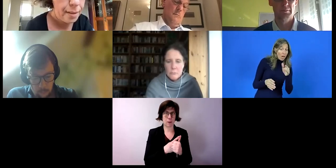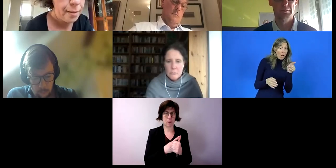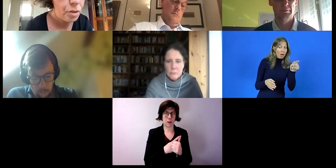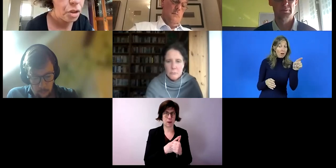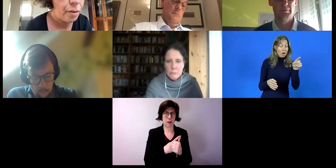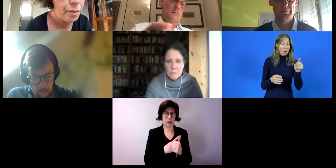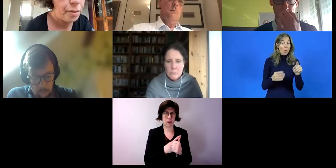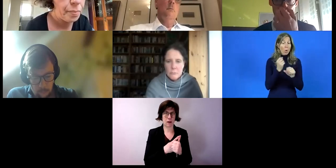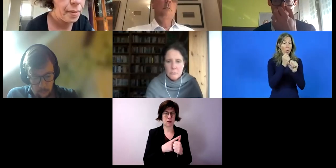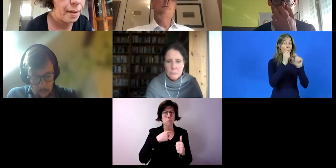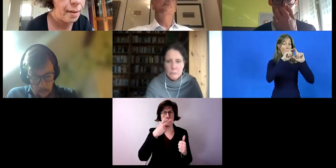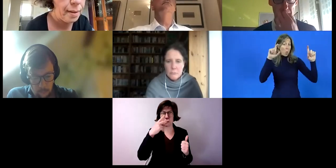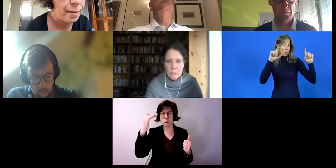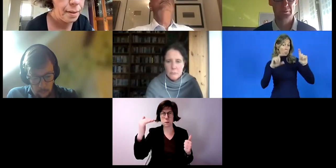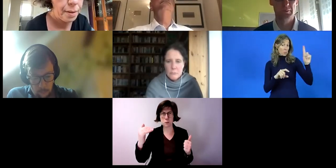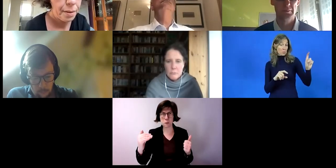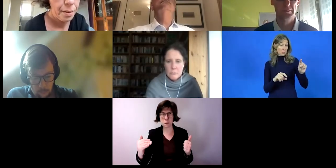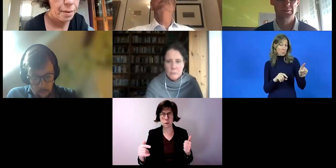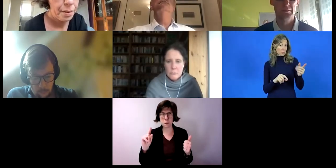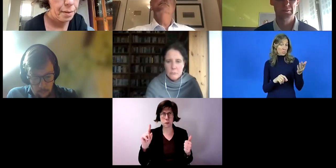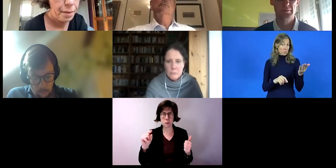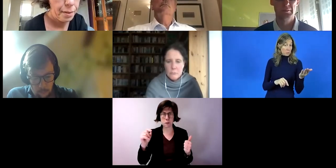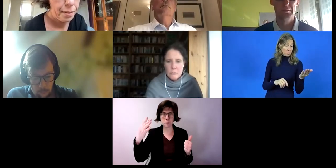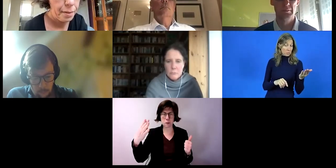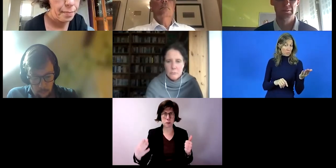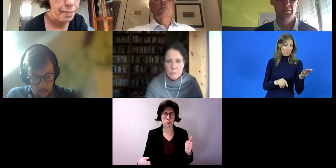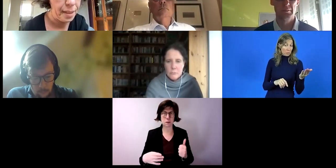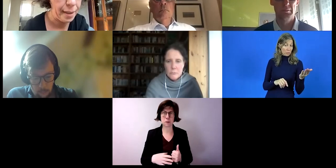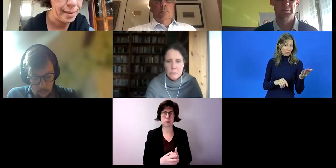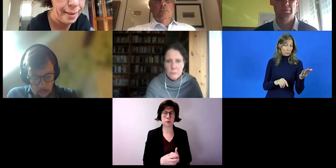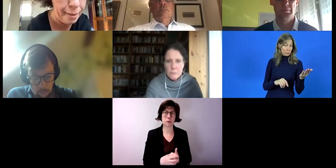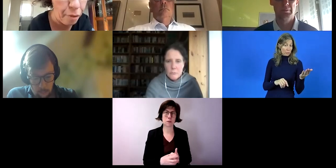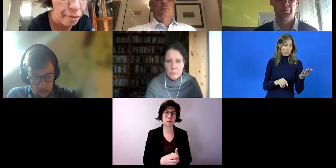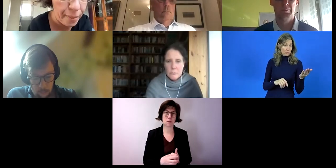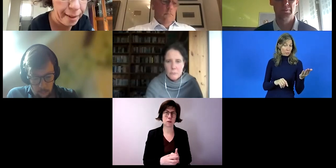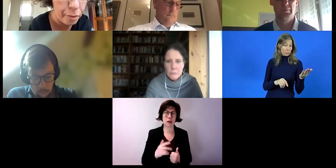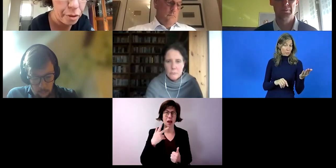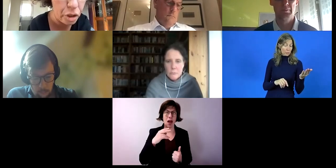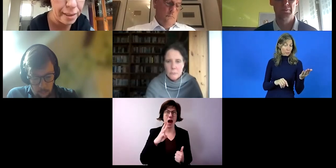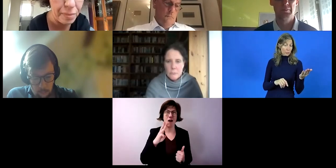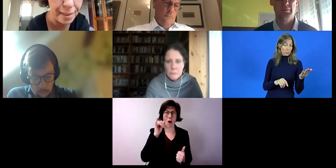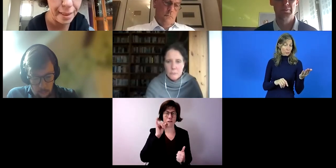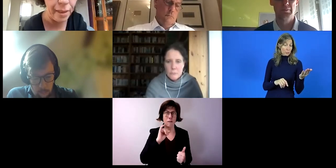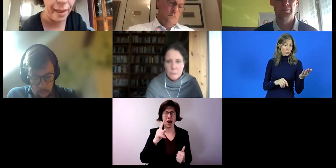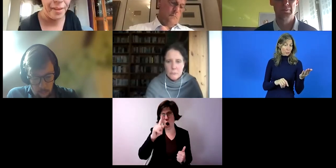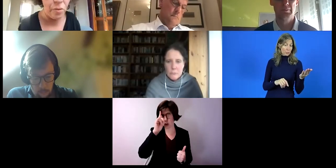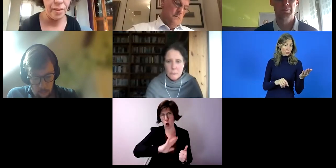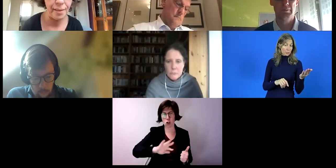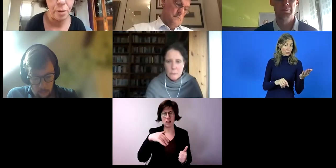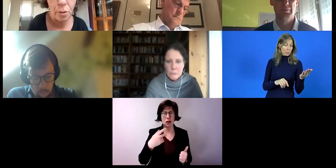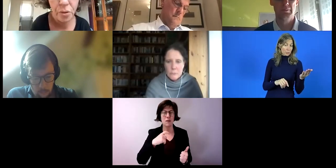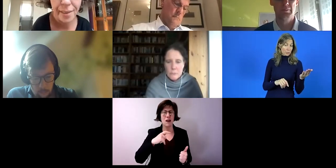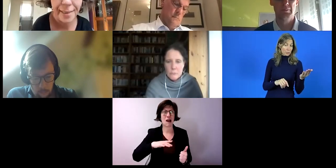Ich schaue noch mal direkt an Herrn Wolfmeier. Auch in Deutschland gibt es regionale